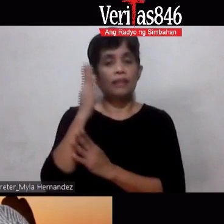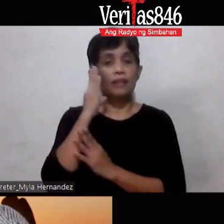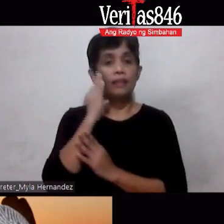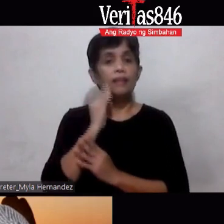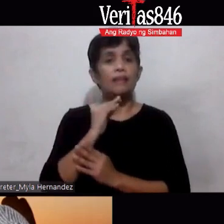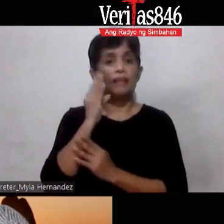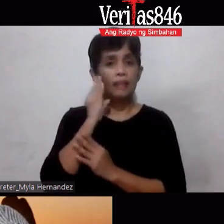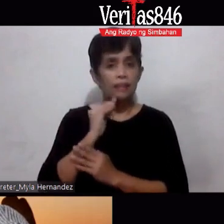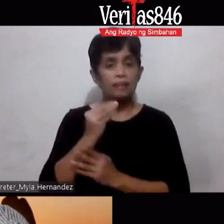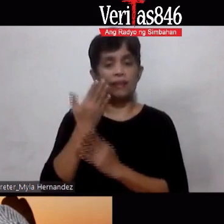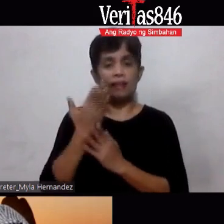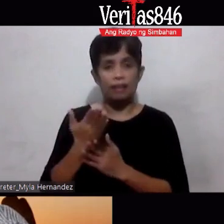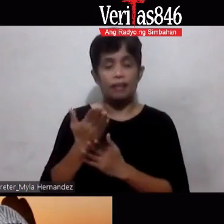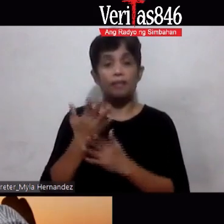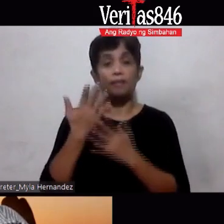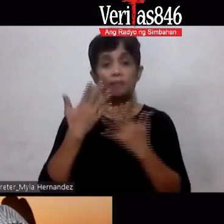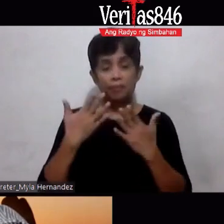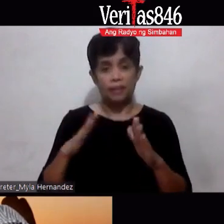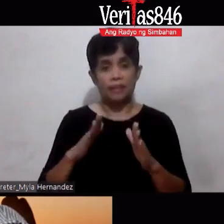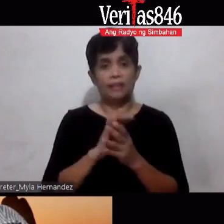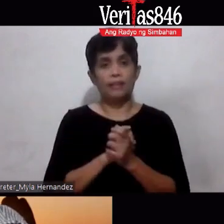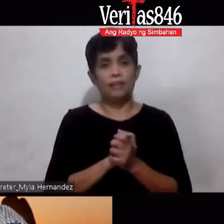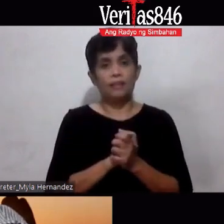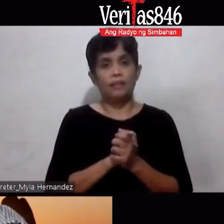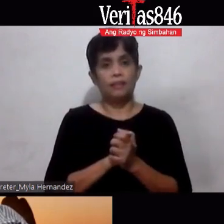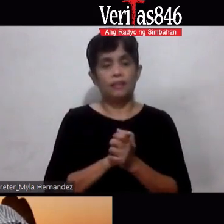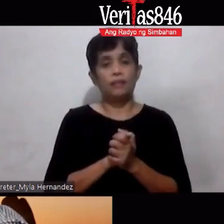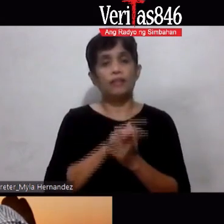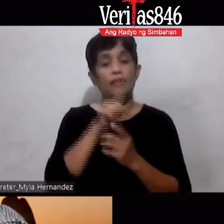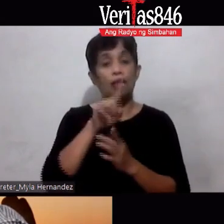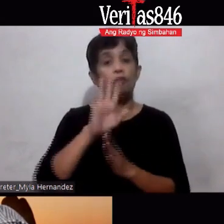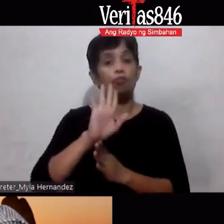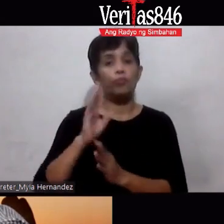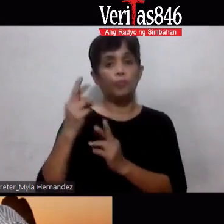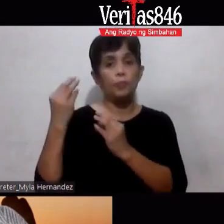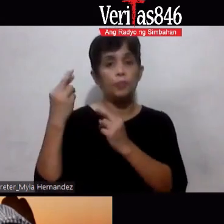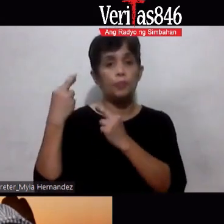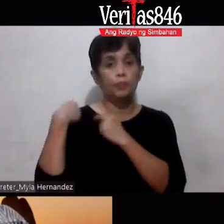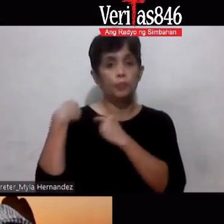napagdaanan na natin I think Obligasyon natin